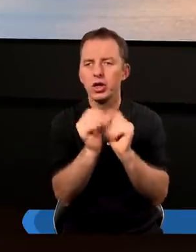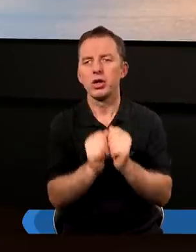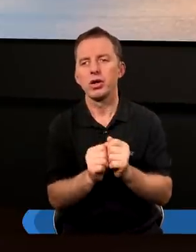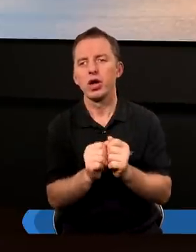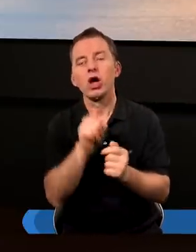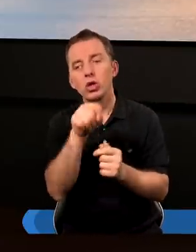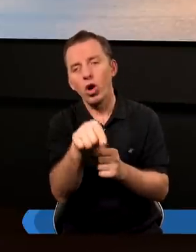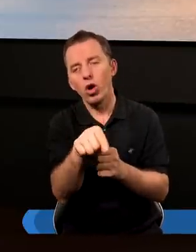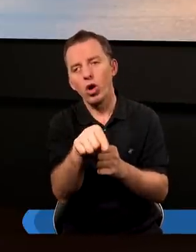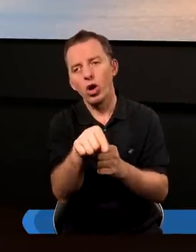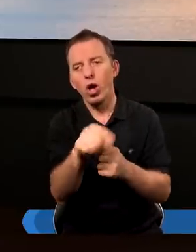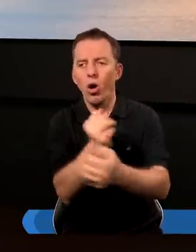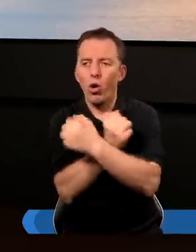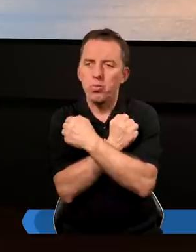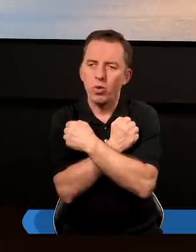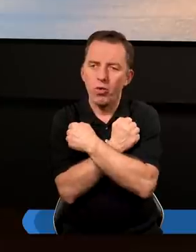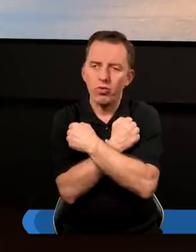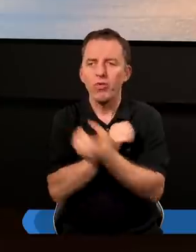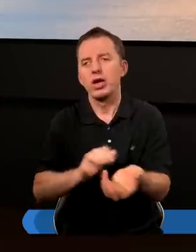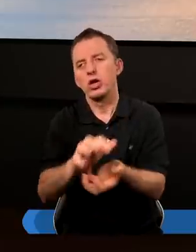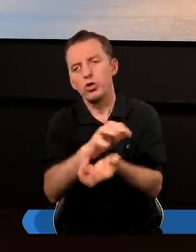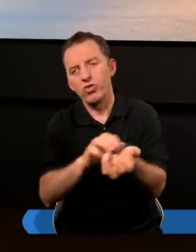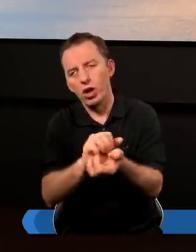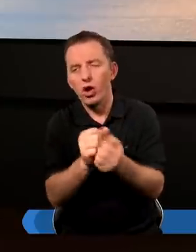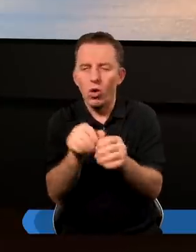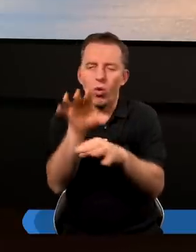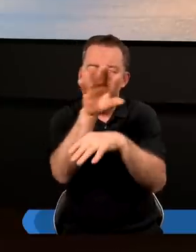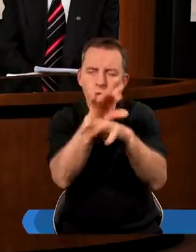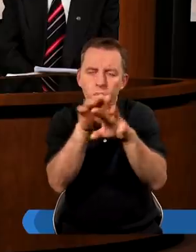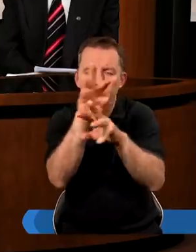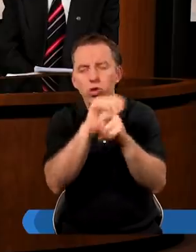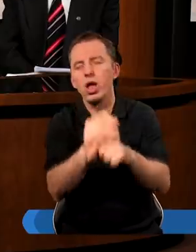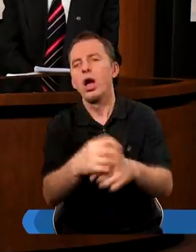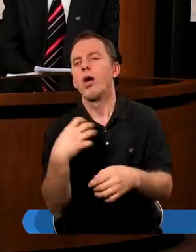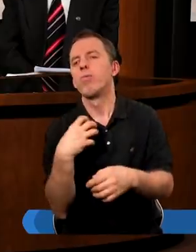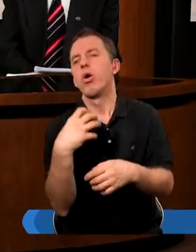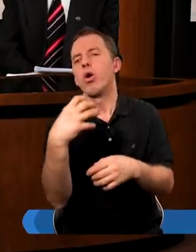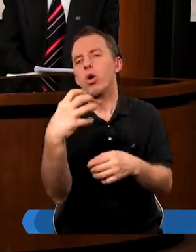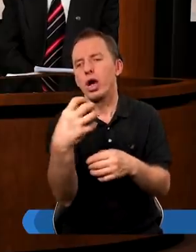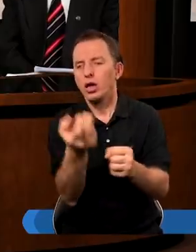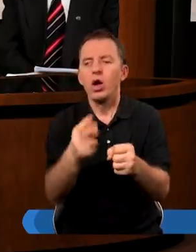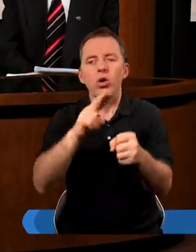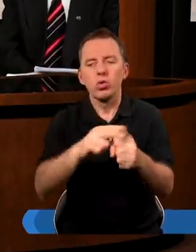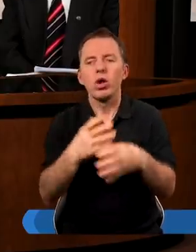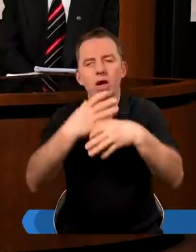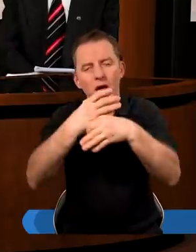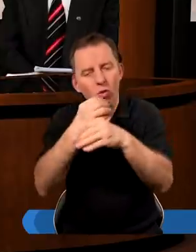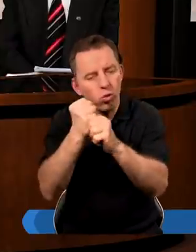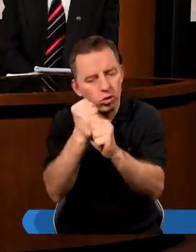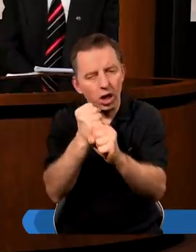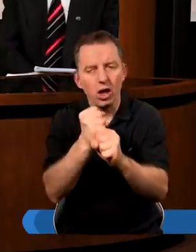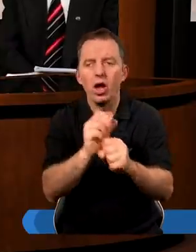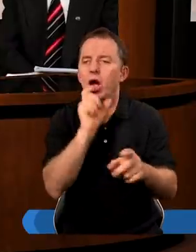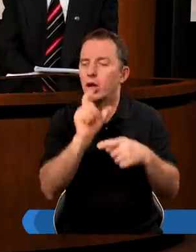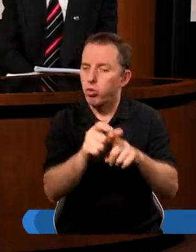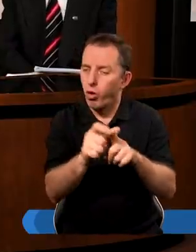to umiłowanie świata i ułuda bogactw, które zaduszają